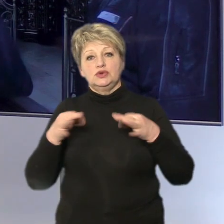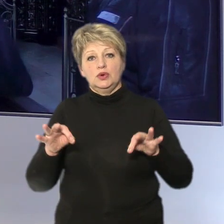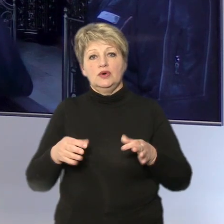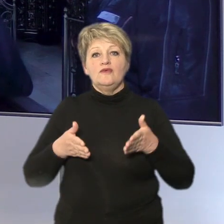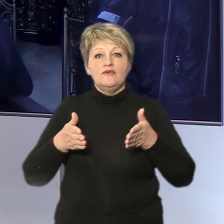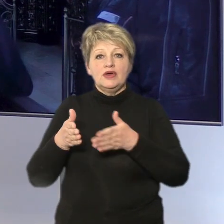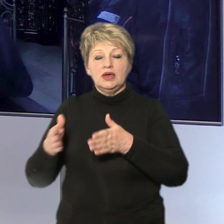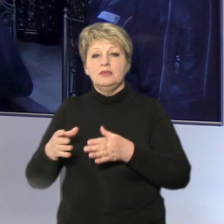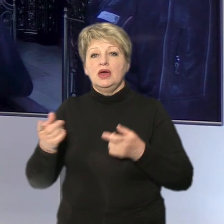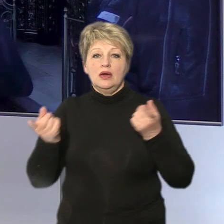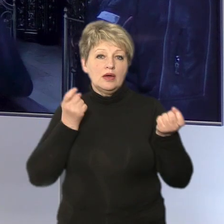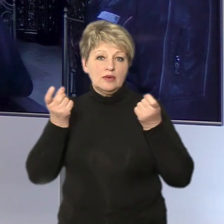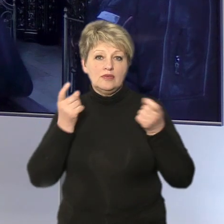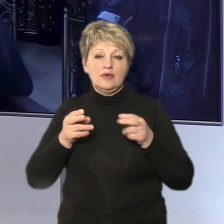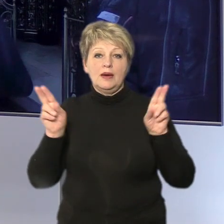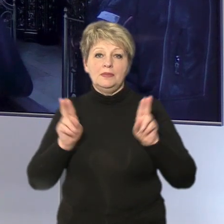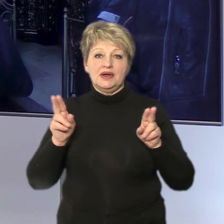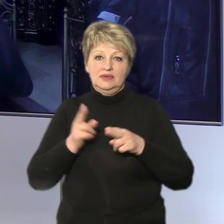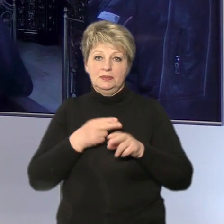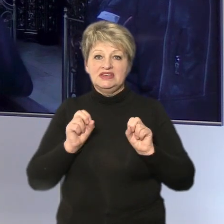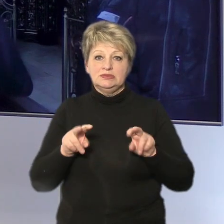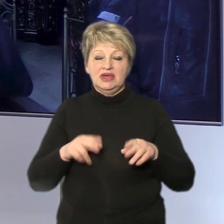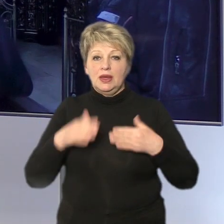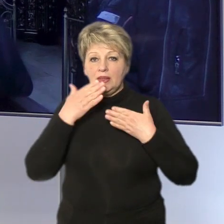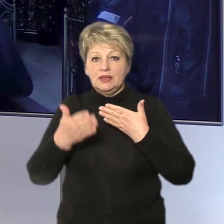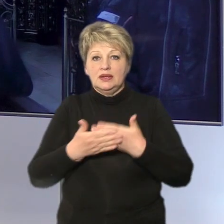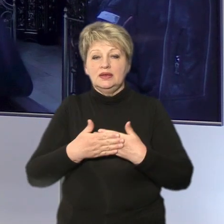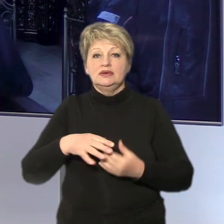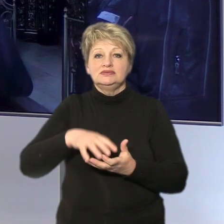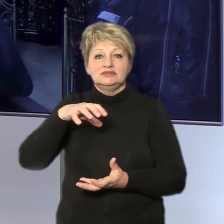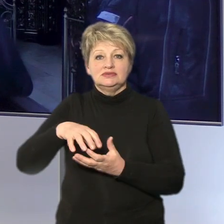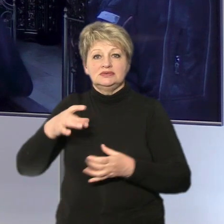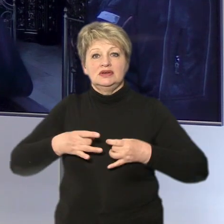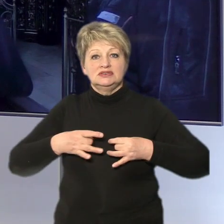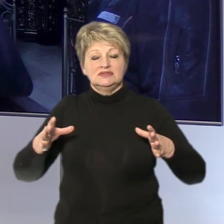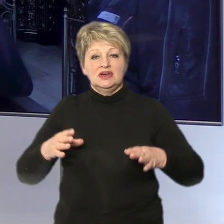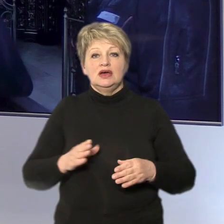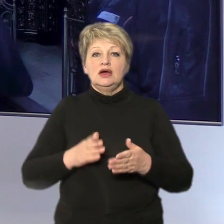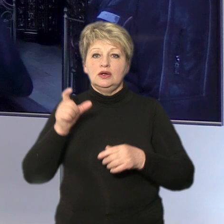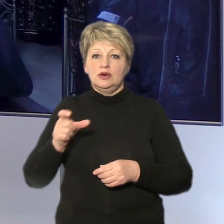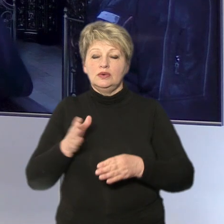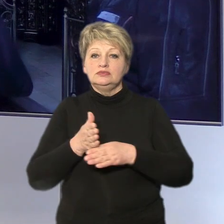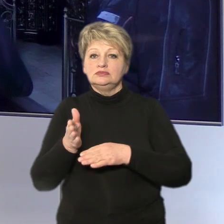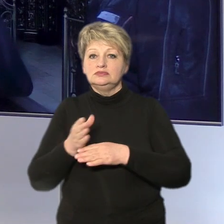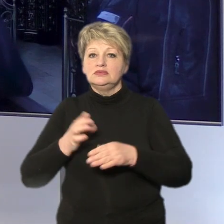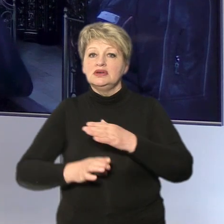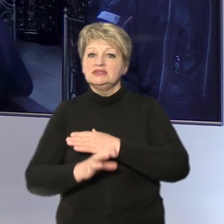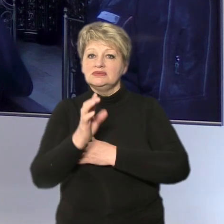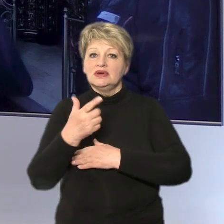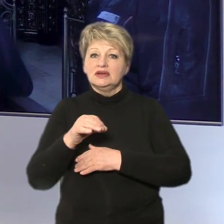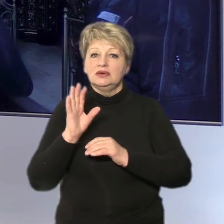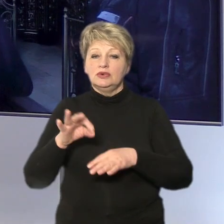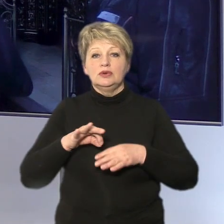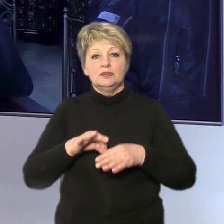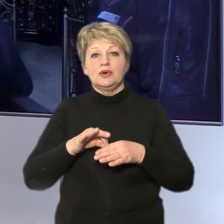виходів та інформують про правила безпеки. Так, напередодні Великотніх свят рятувальники обстежують церкви, де проходитимуть богослужіння.